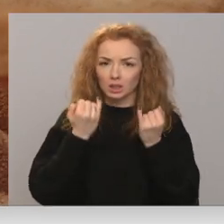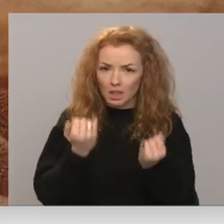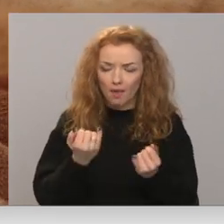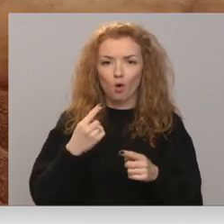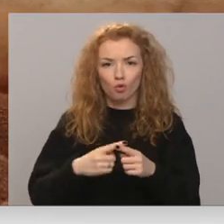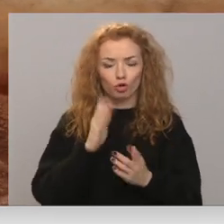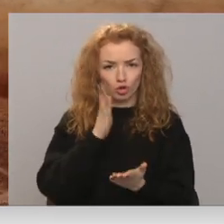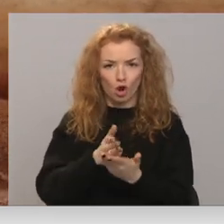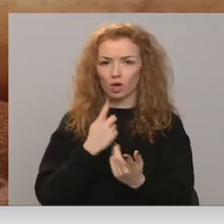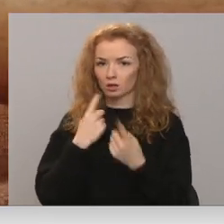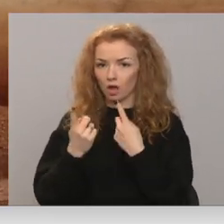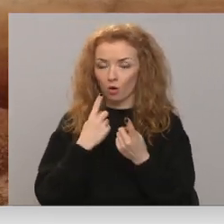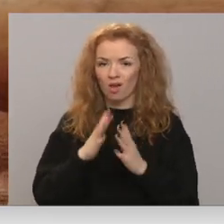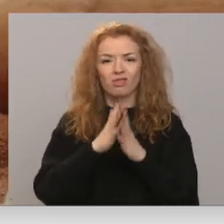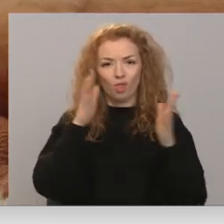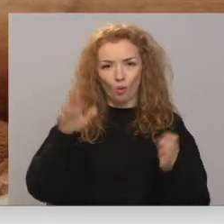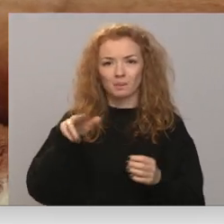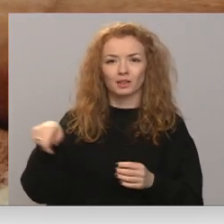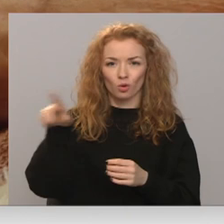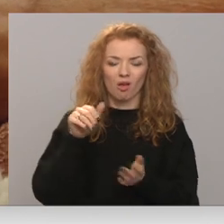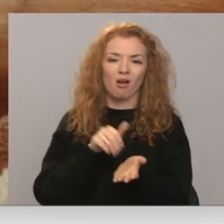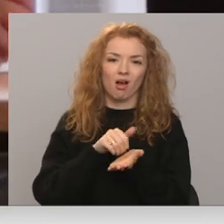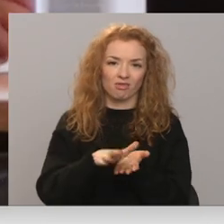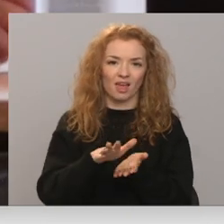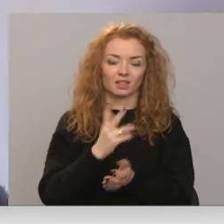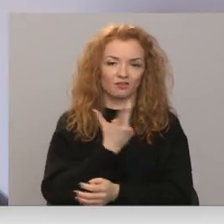jāsaprot, ka vairums seniori atteiksies vakcinēties.